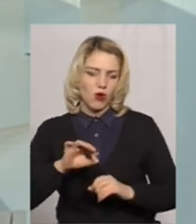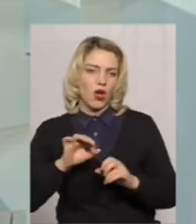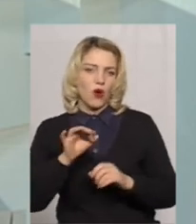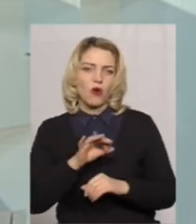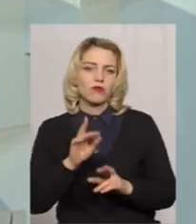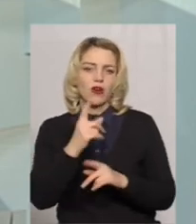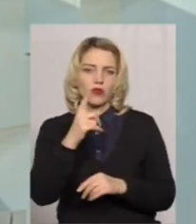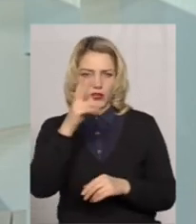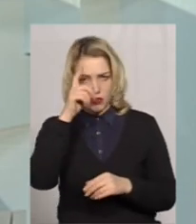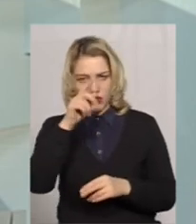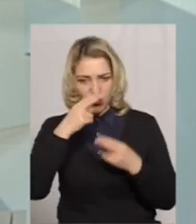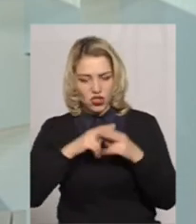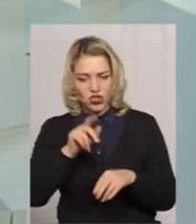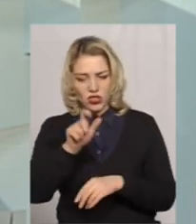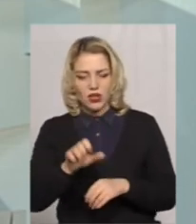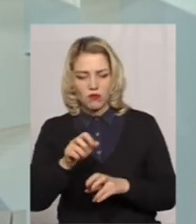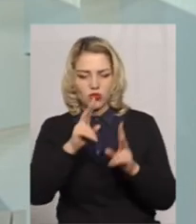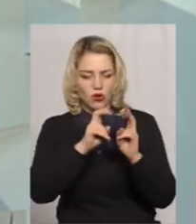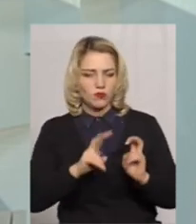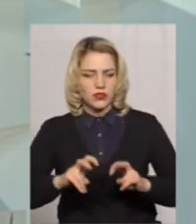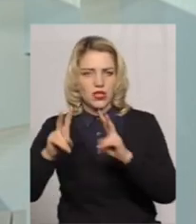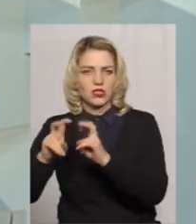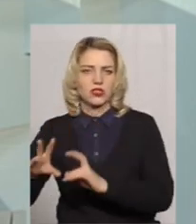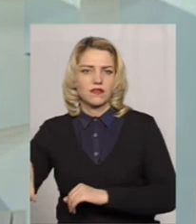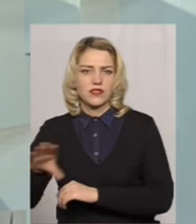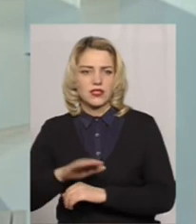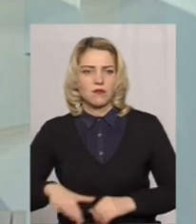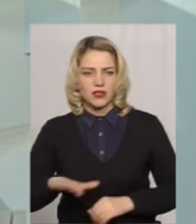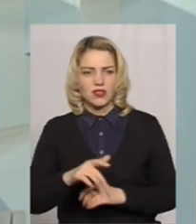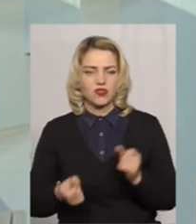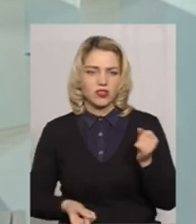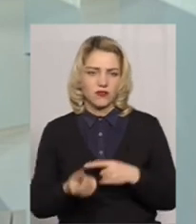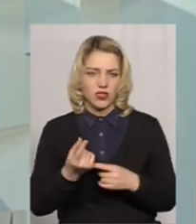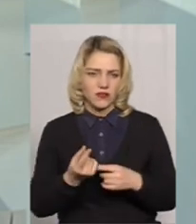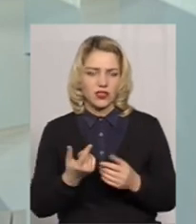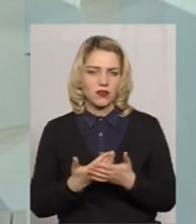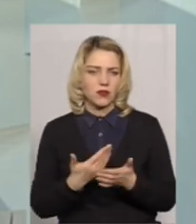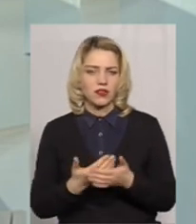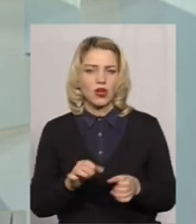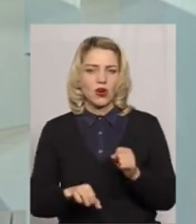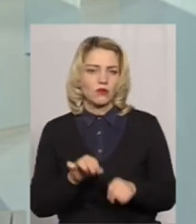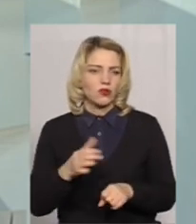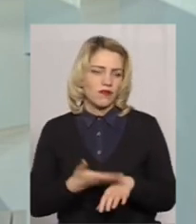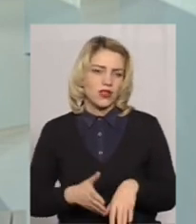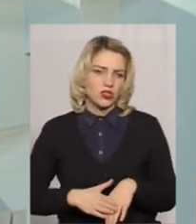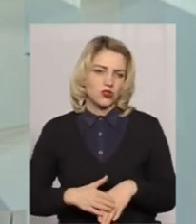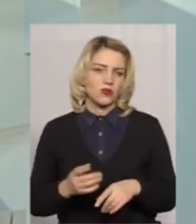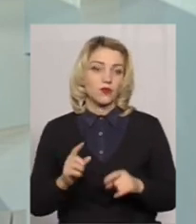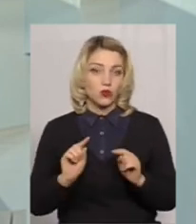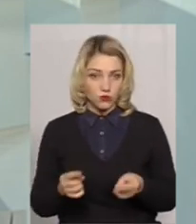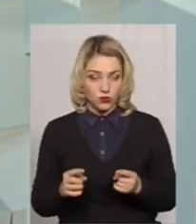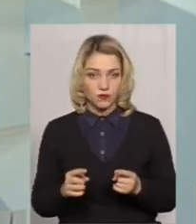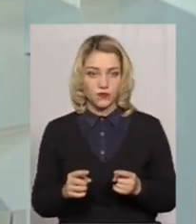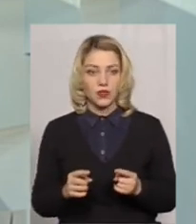праці може обстежити ці всі майданчики, виявити порушення? Важко йому самому. Тому